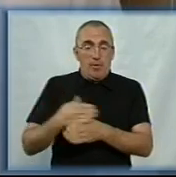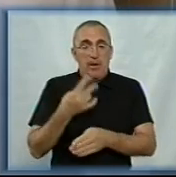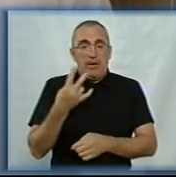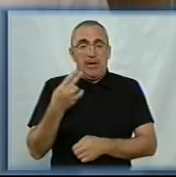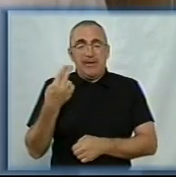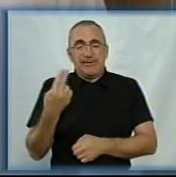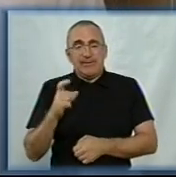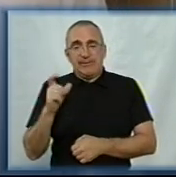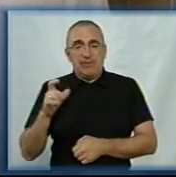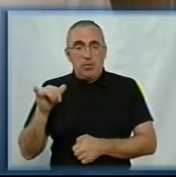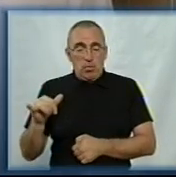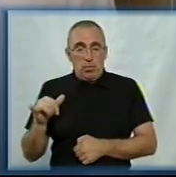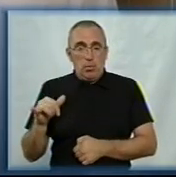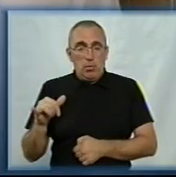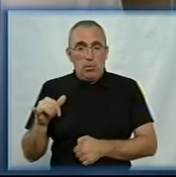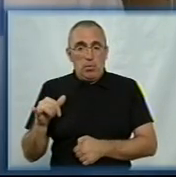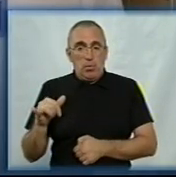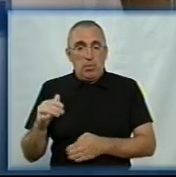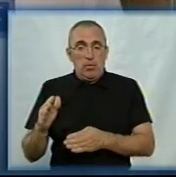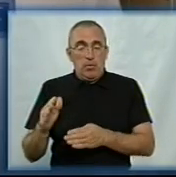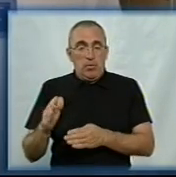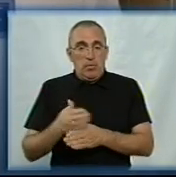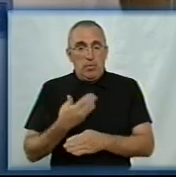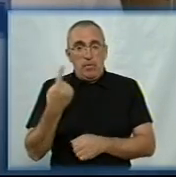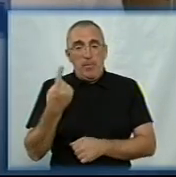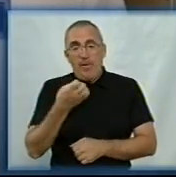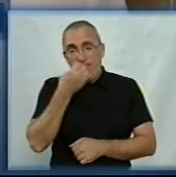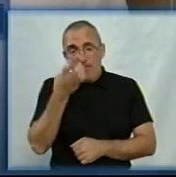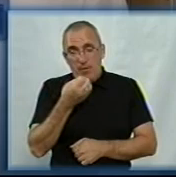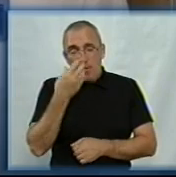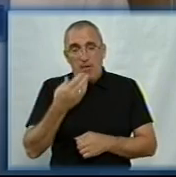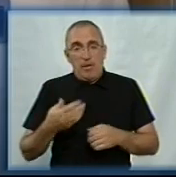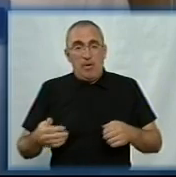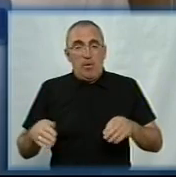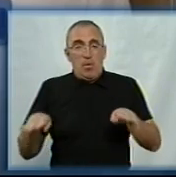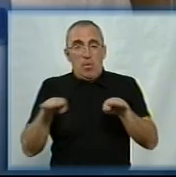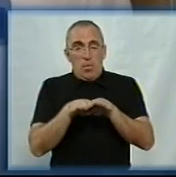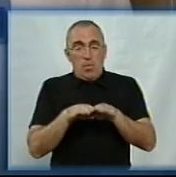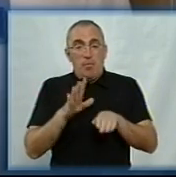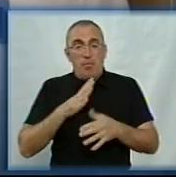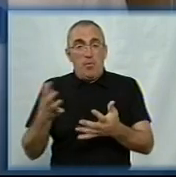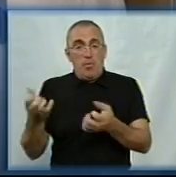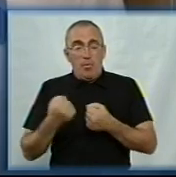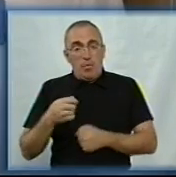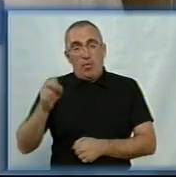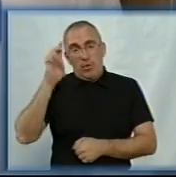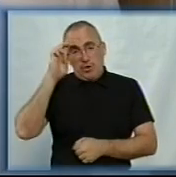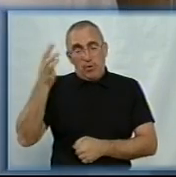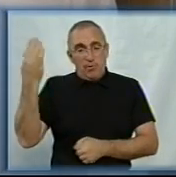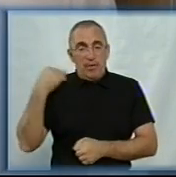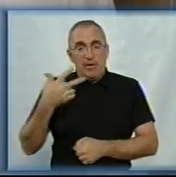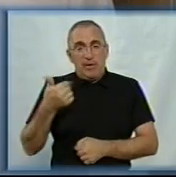Сума, яку Національна служба здоров'я України виділила з 1 квітня, дорівнює тій сумі, яку ми отримали від держави до 31